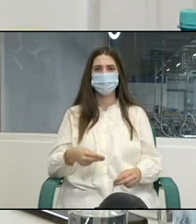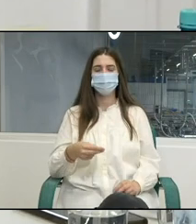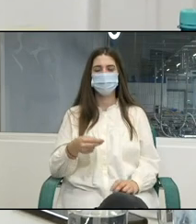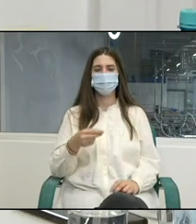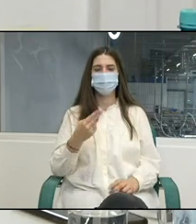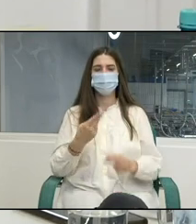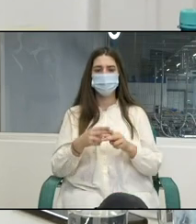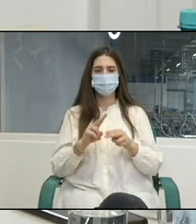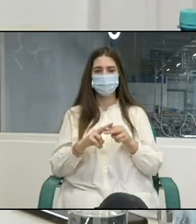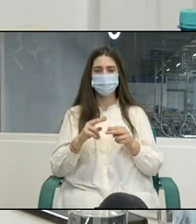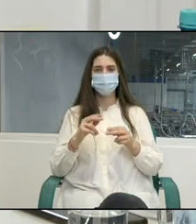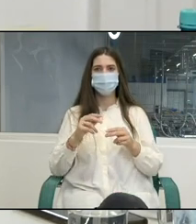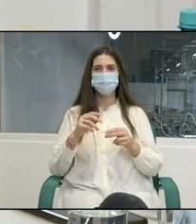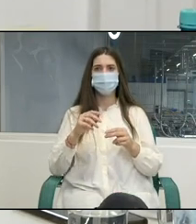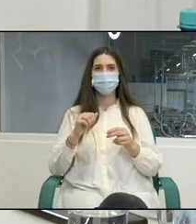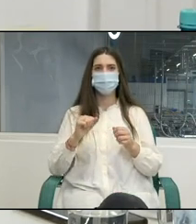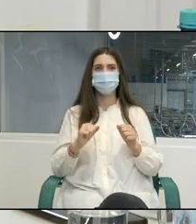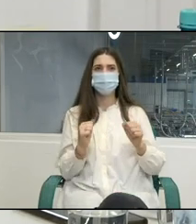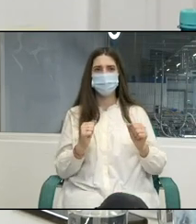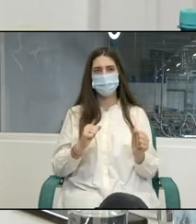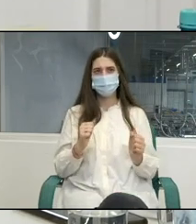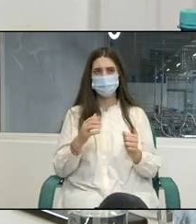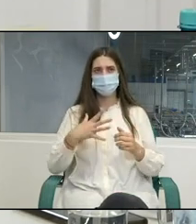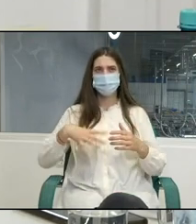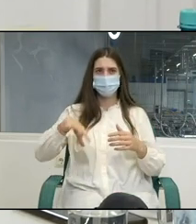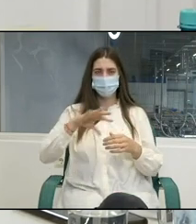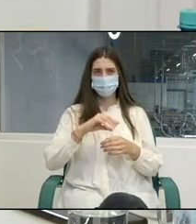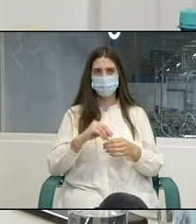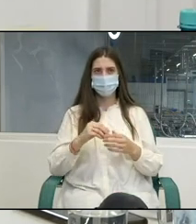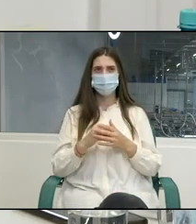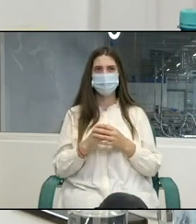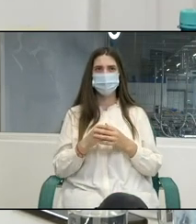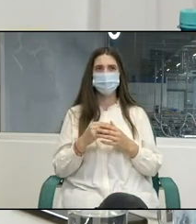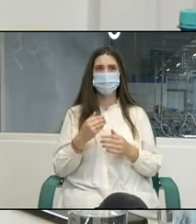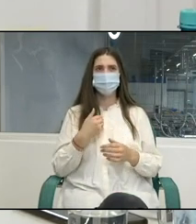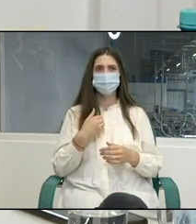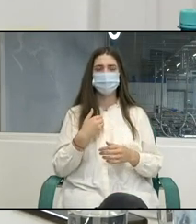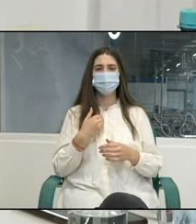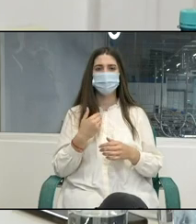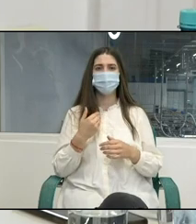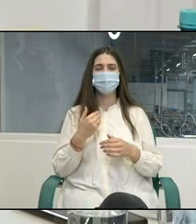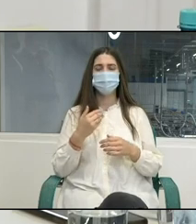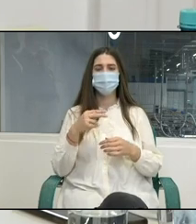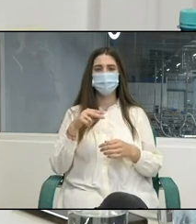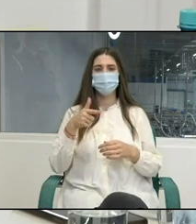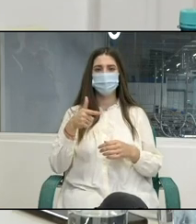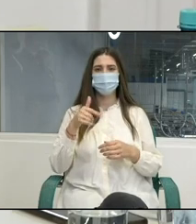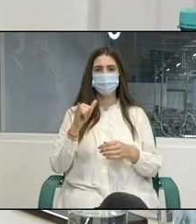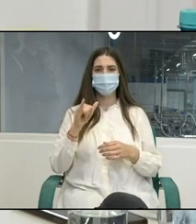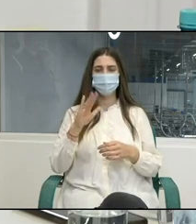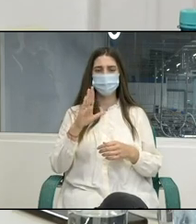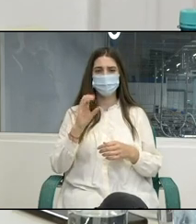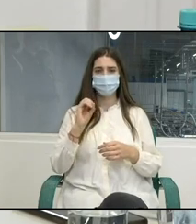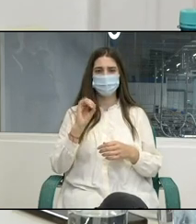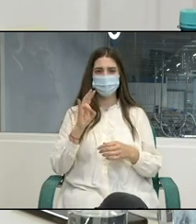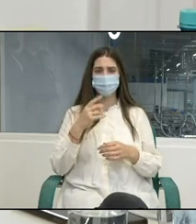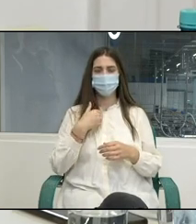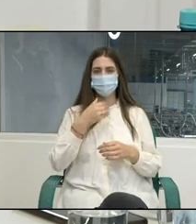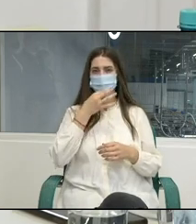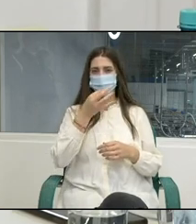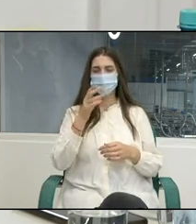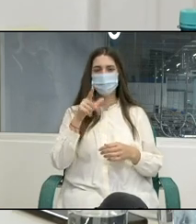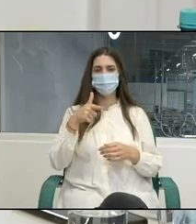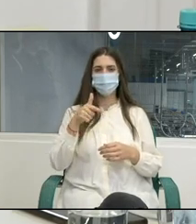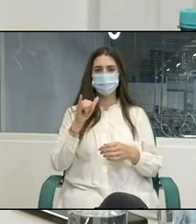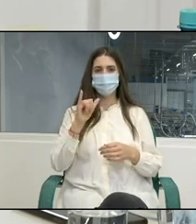imbold pentru partenerii sociali dar eu m-am convins deja că guvernul actual a început cu pași